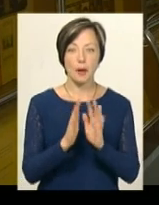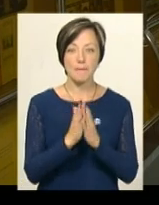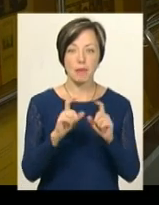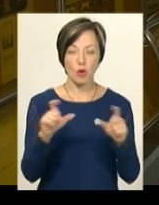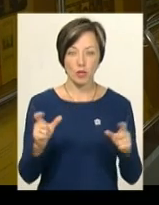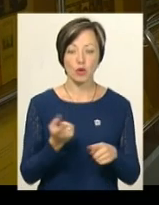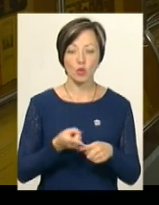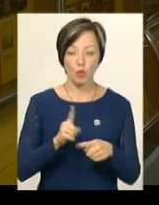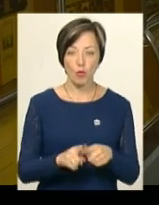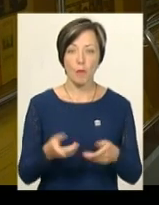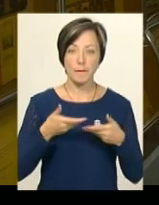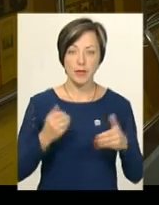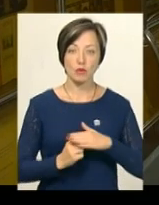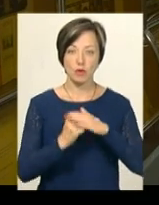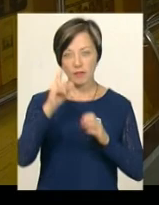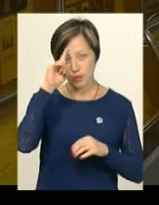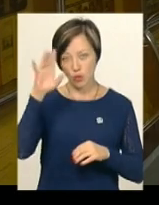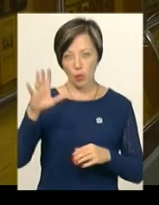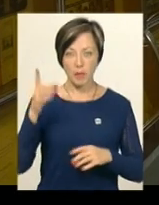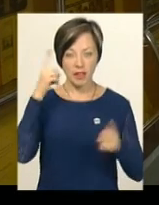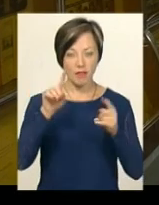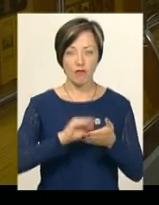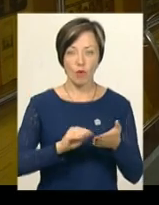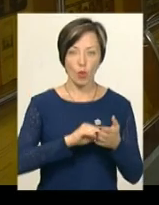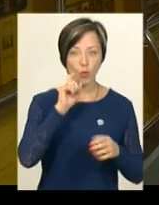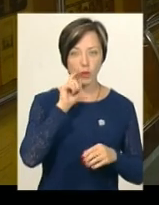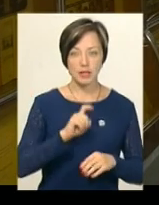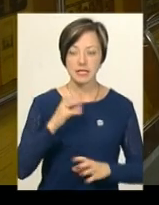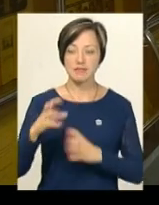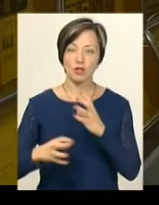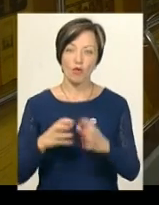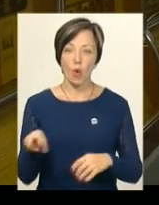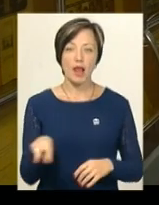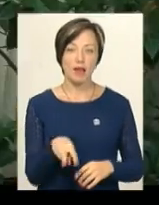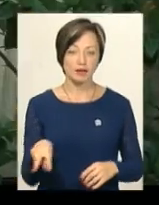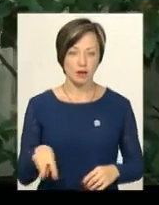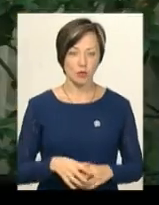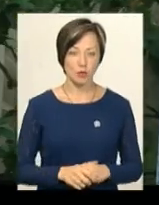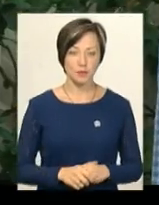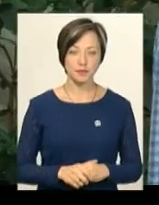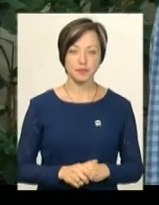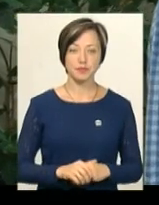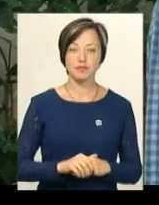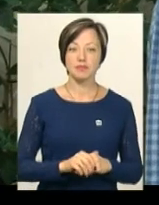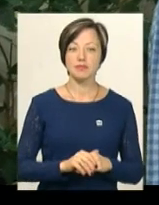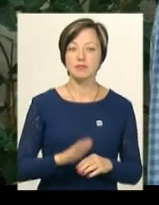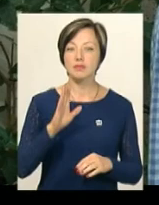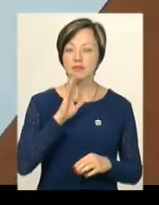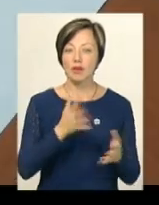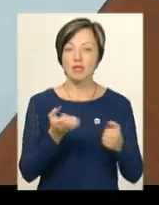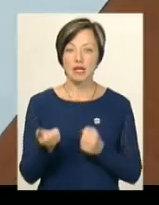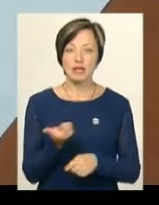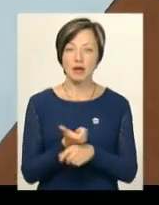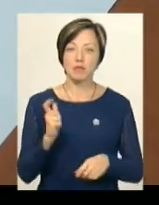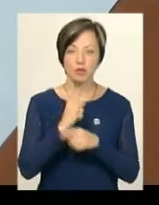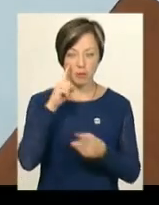тому ми брали за основу відомі класичні твори як української, так і світової літератури. Роксолана Пасічник отримала найбільшу